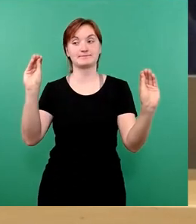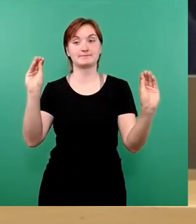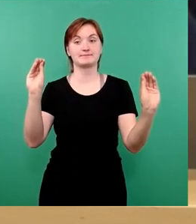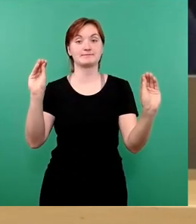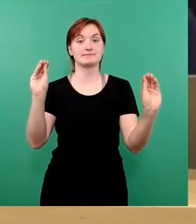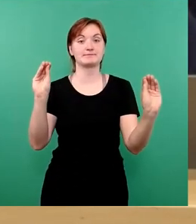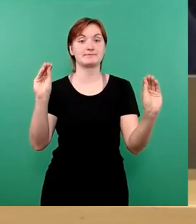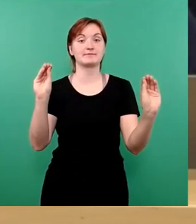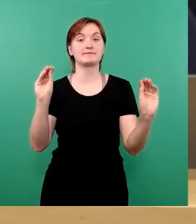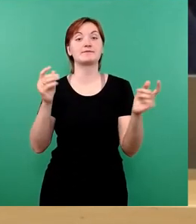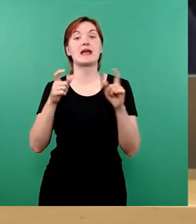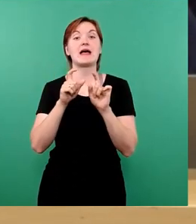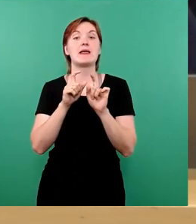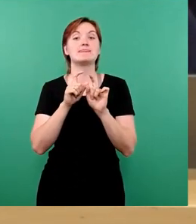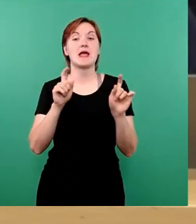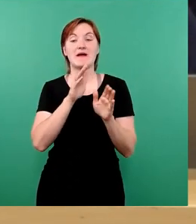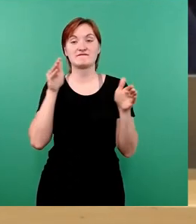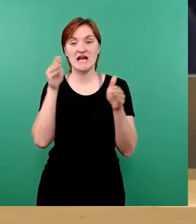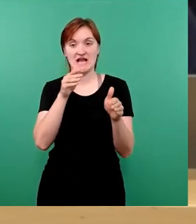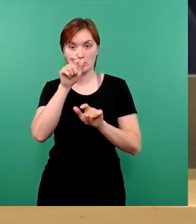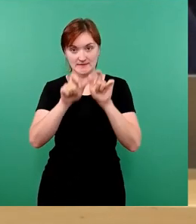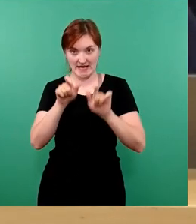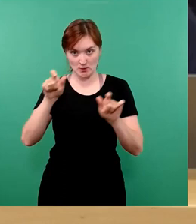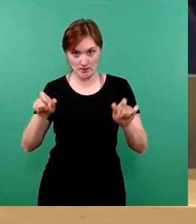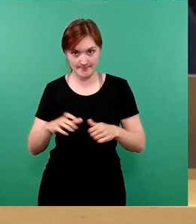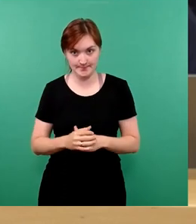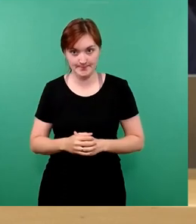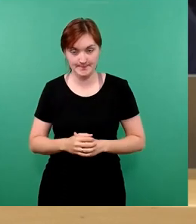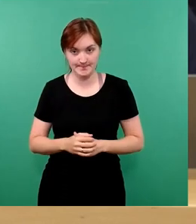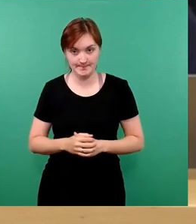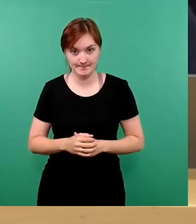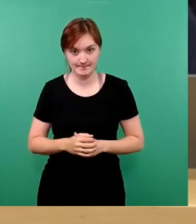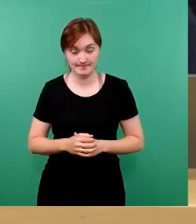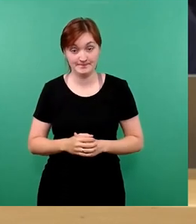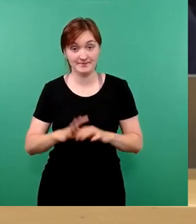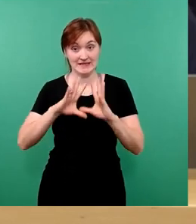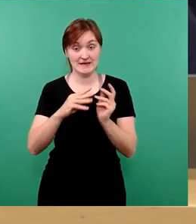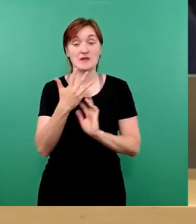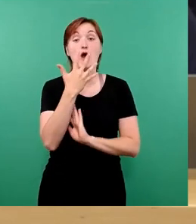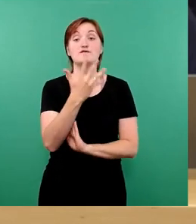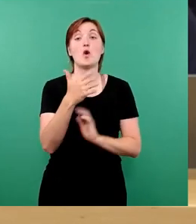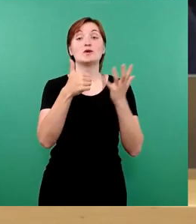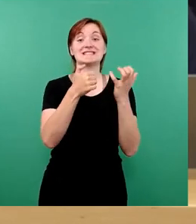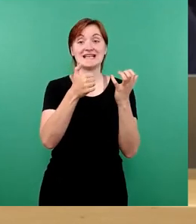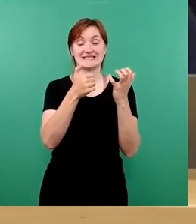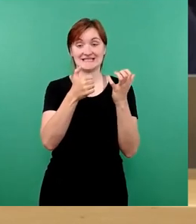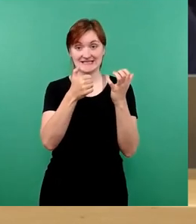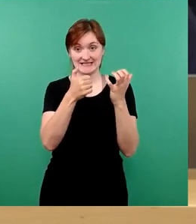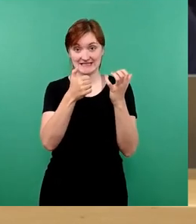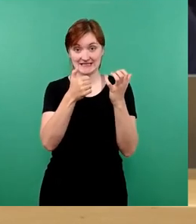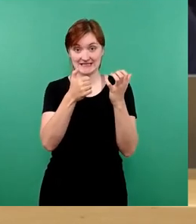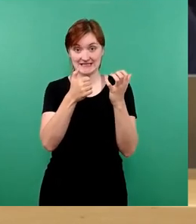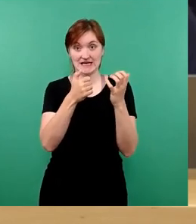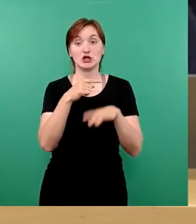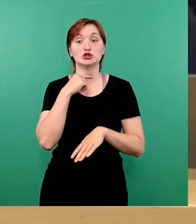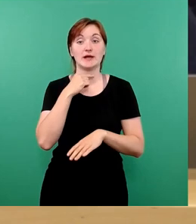Vertrauenspersonen. Wir haben 65 abgegebene Stimmen